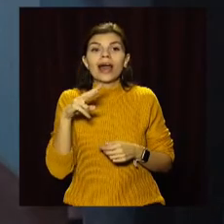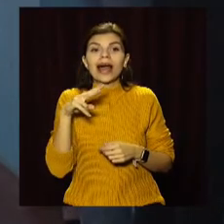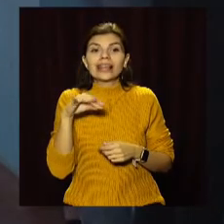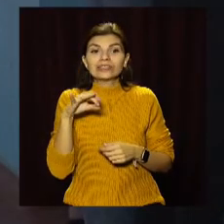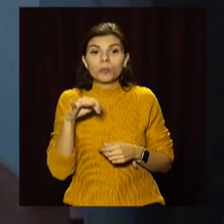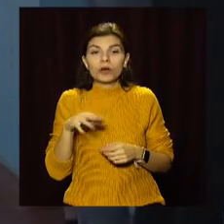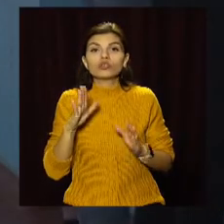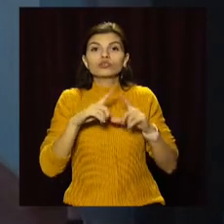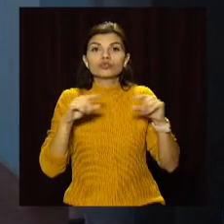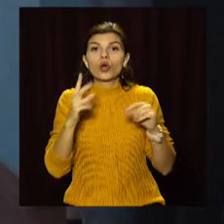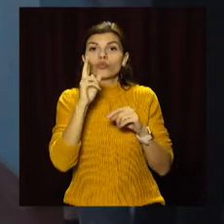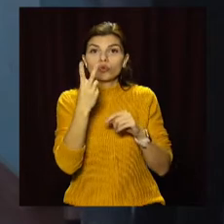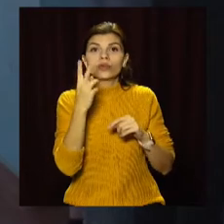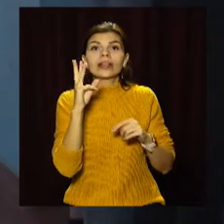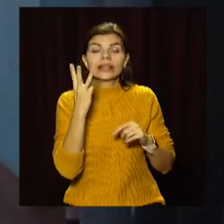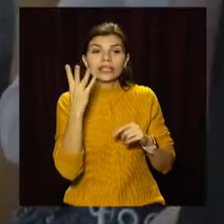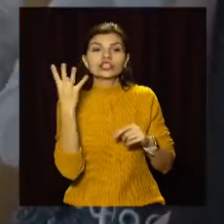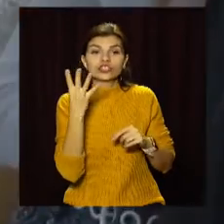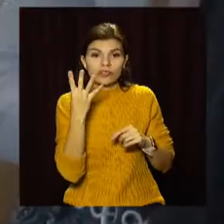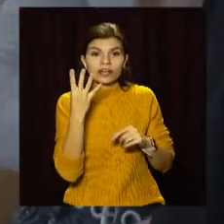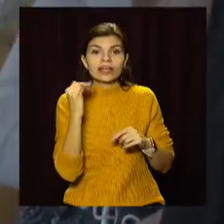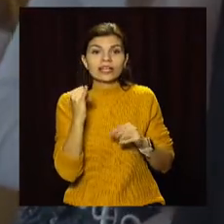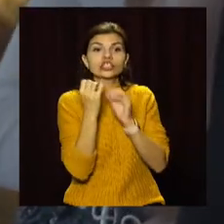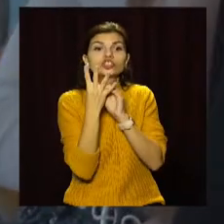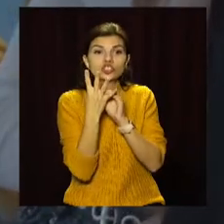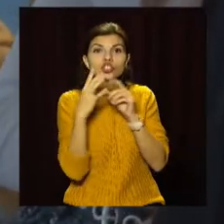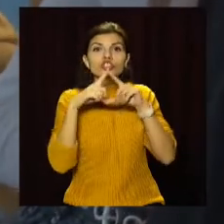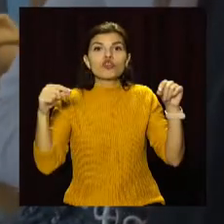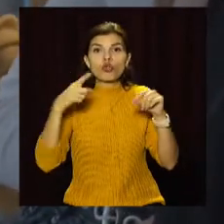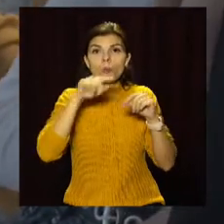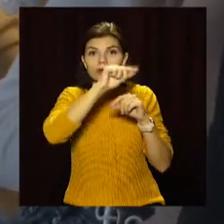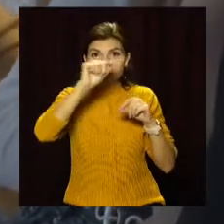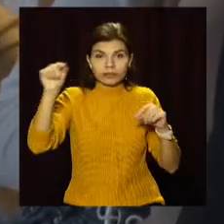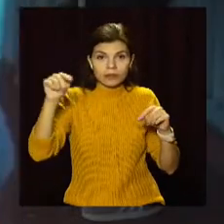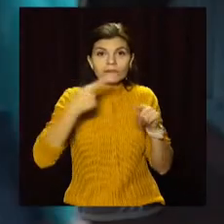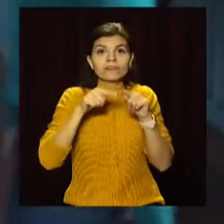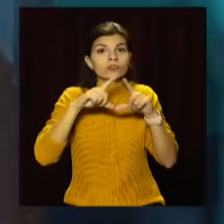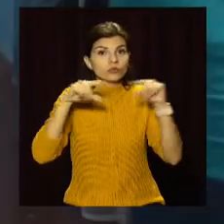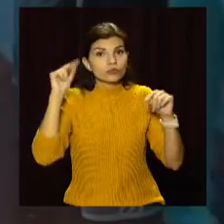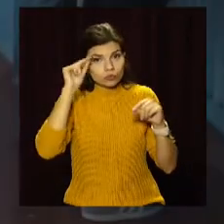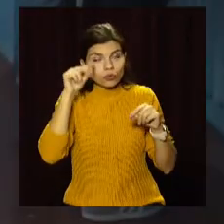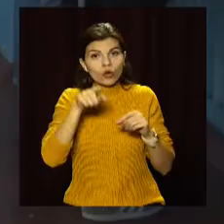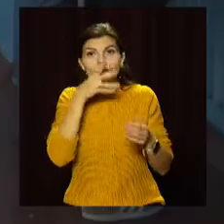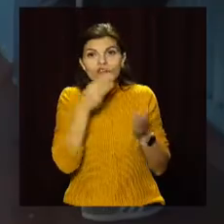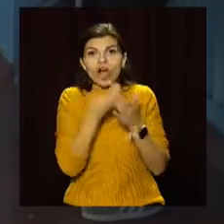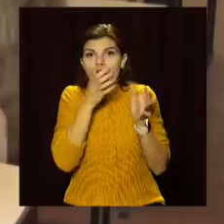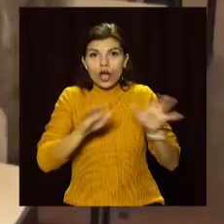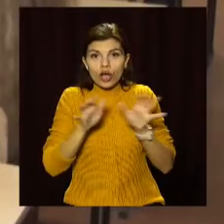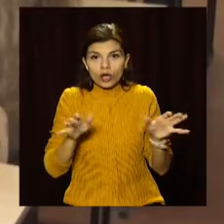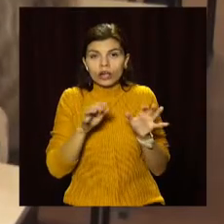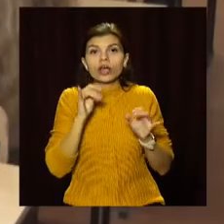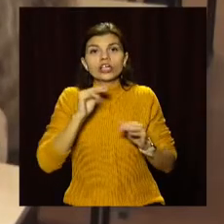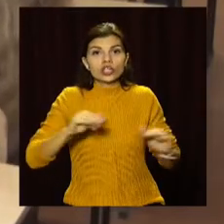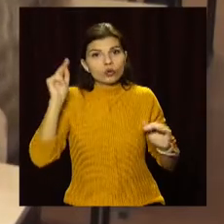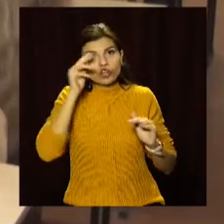парти тільки школярі 2, 3, 4 і 14 шкіл міста. У цих навчальних закладах свої котельні і діти